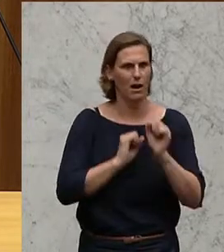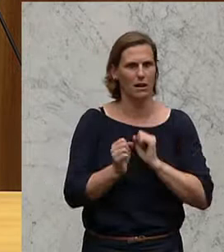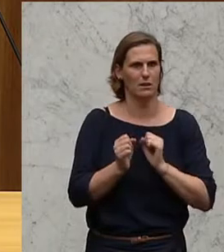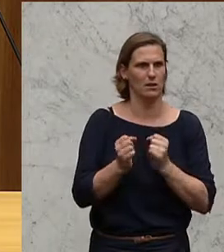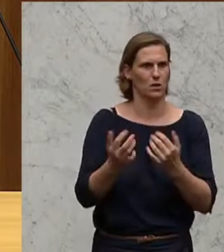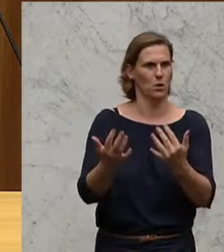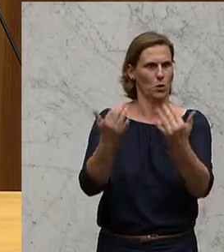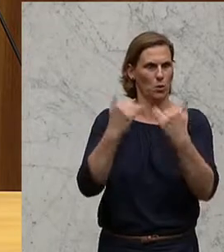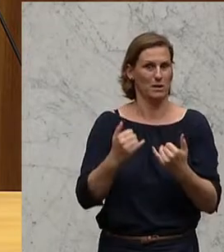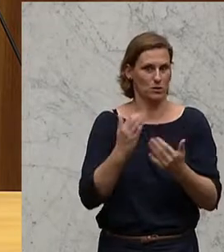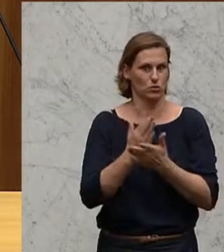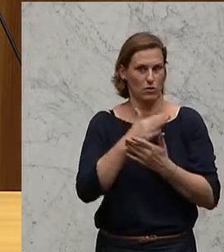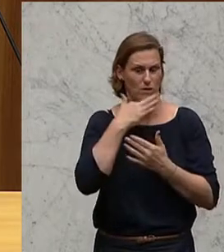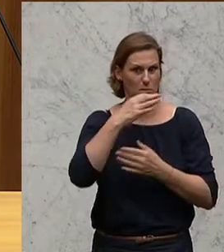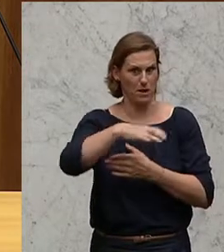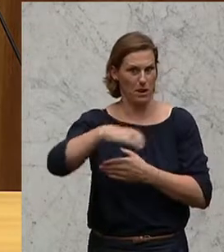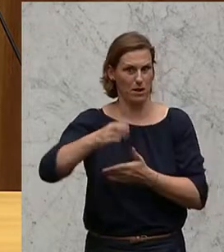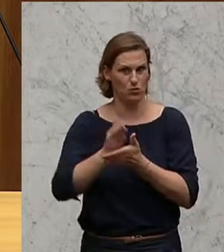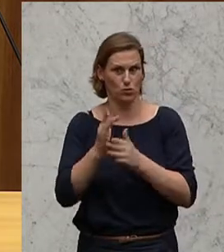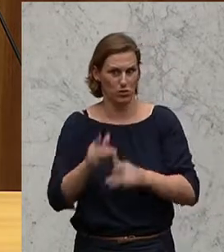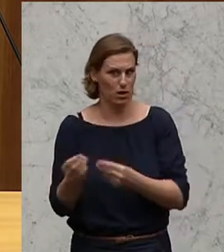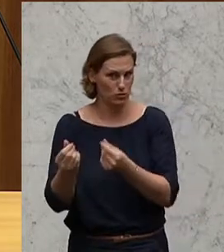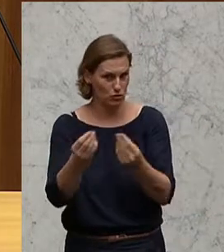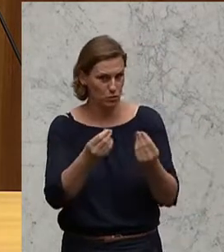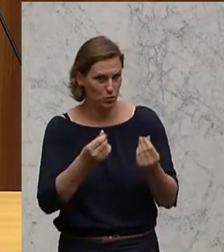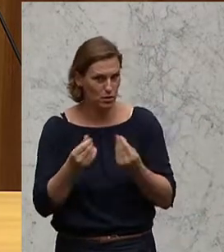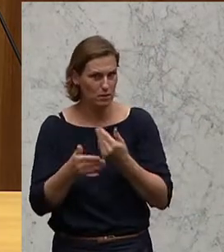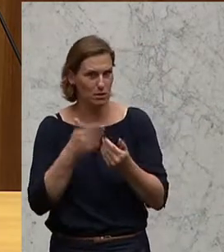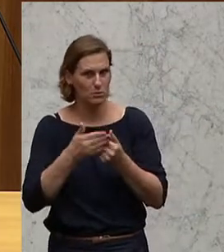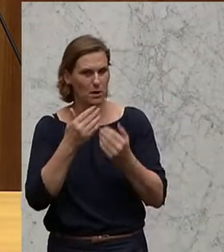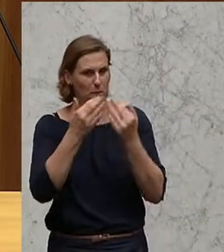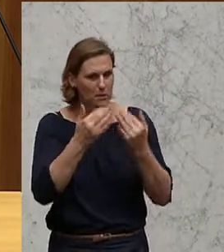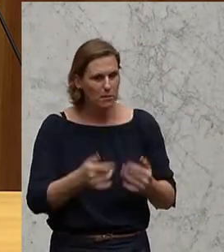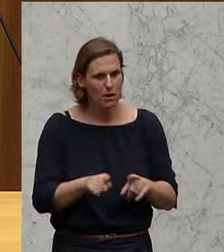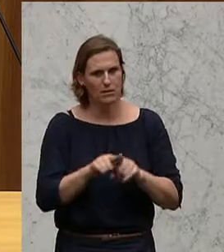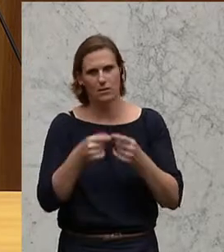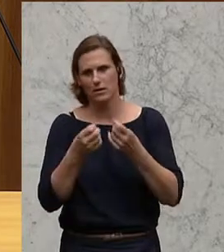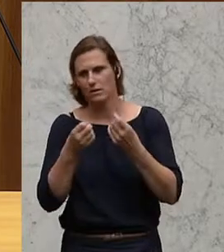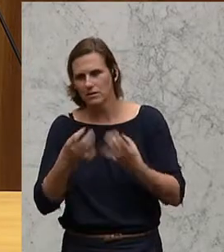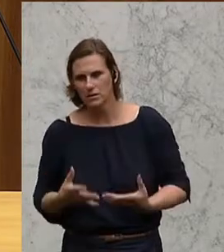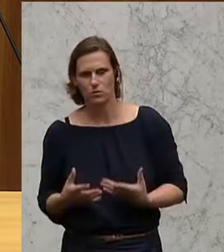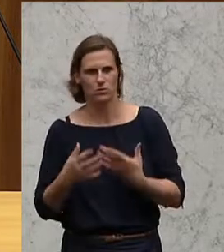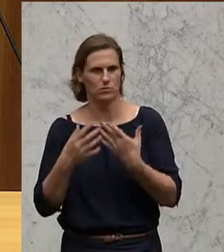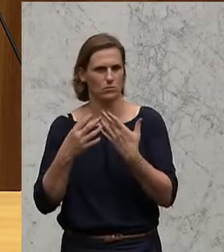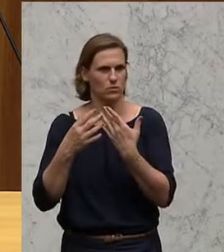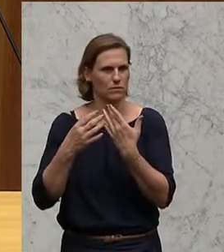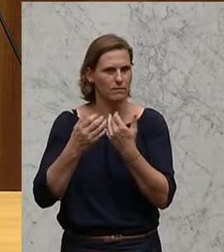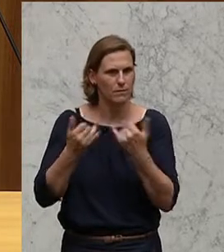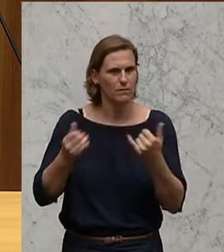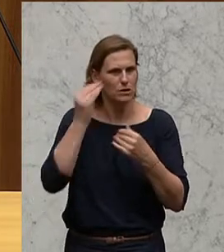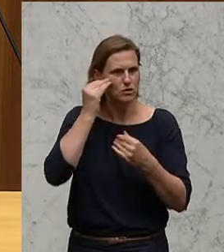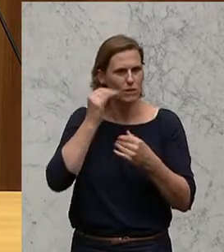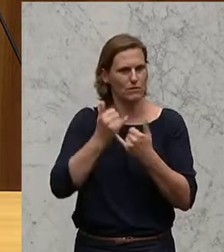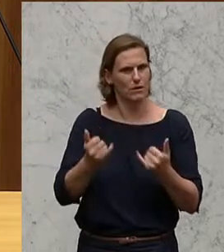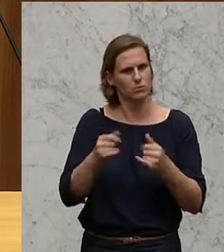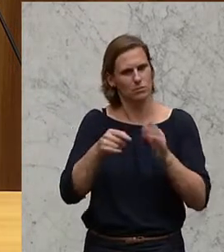zurollt, der ist jetzt schon in vielen Bereichen klatant spürbar, wenn wir an etwa Mathematik und andere naturwissenschaftliche Fächer denken. Und da wird es wichtig sein, dass wir hier